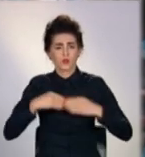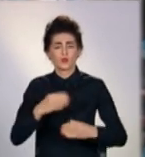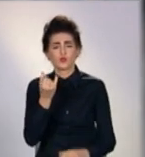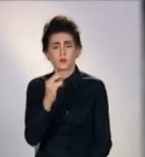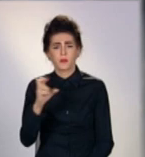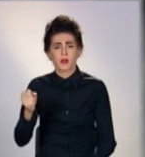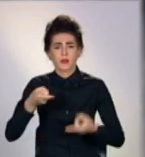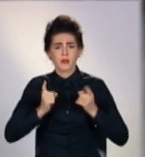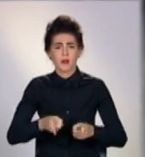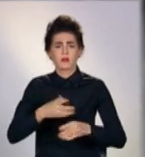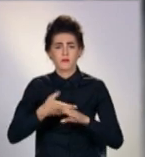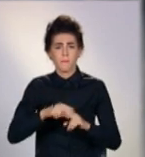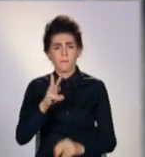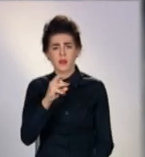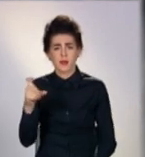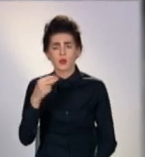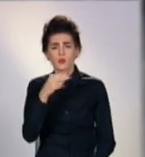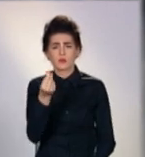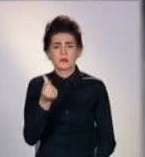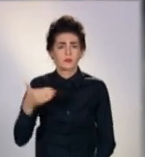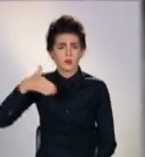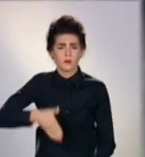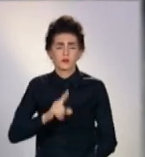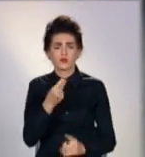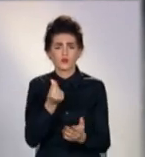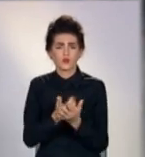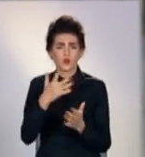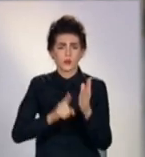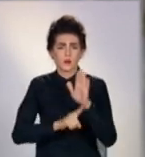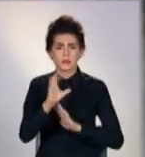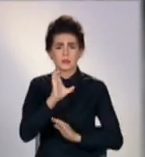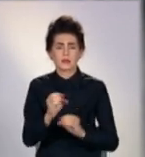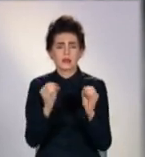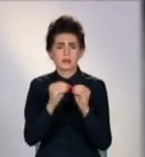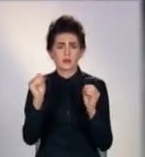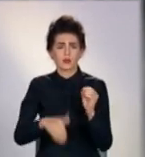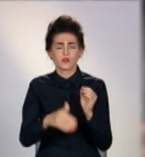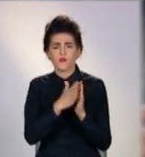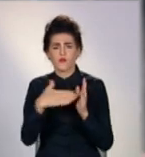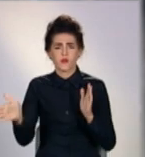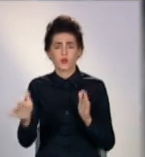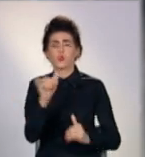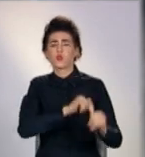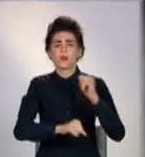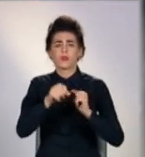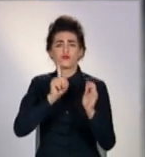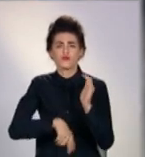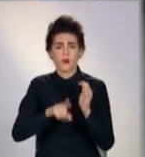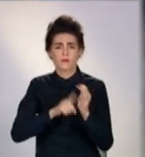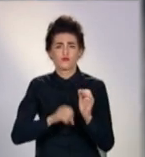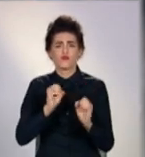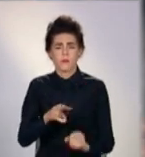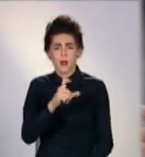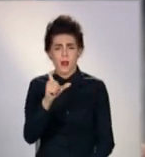натурального хутра – прихопіть побільше грошей. Ціни на норку стартують від 10 тисяч. Куди дешевший одяг із